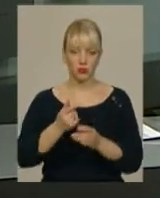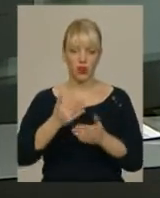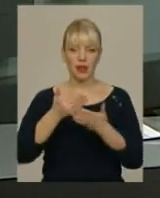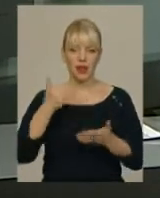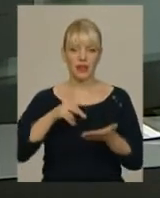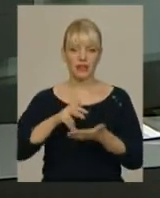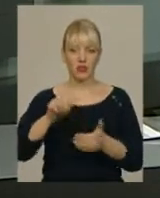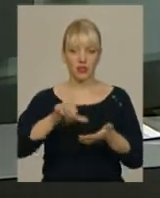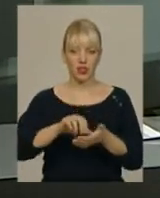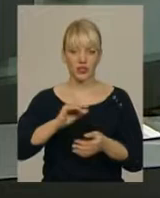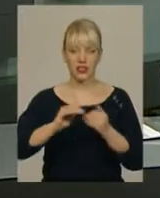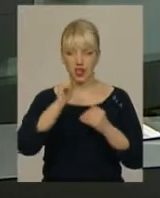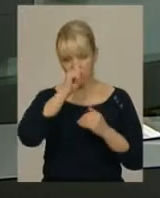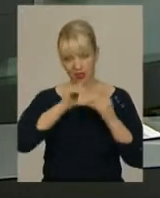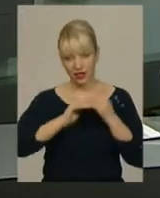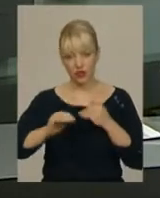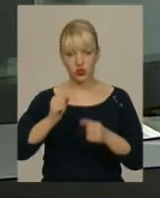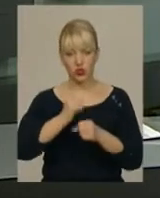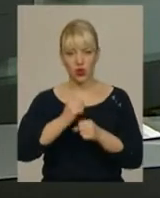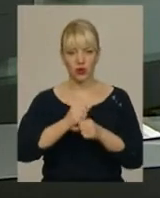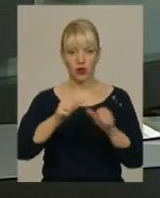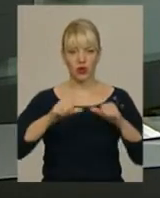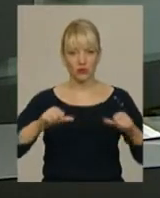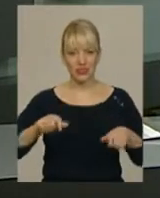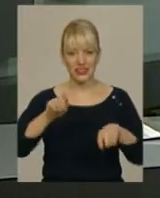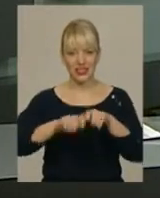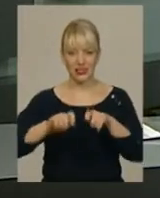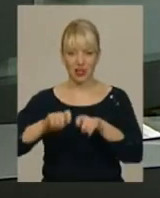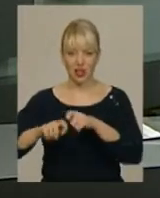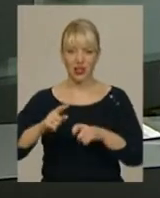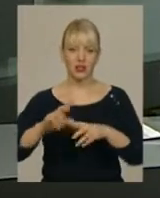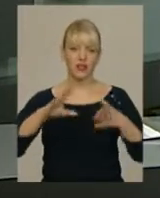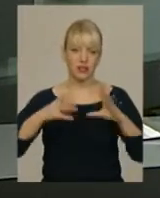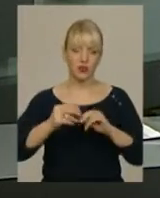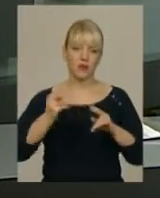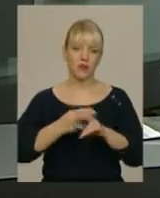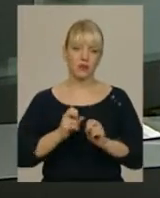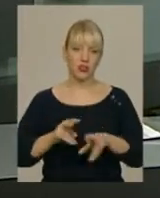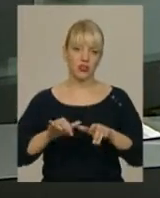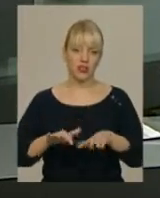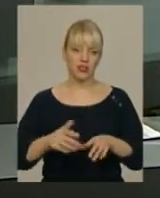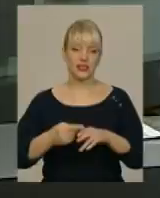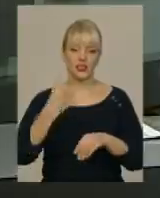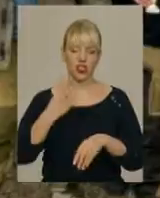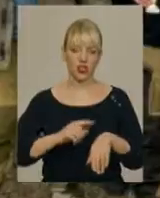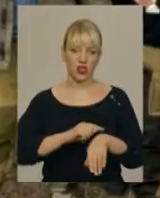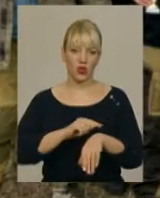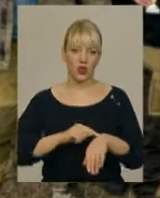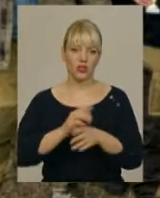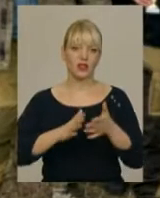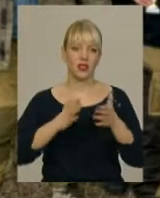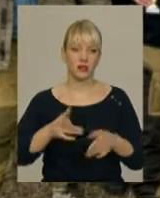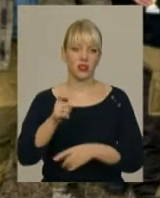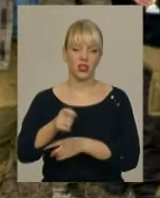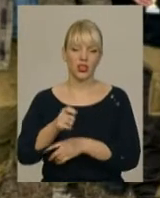учасників на Кригу комісія зробила контрольні заміри товщини льоду та висновок про безпечність заходу. За 4 відведені години найбільше